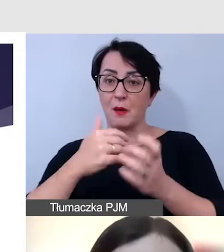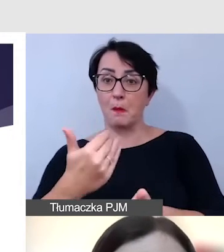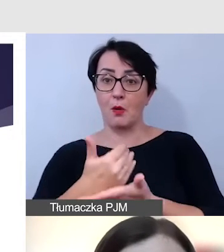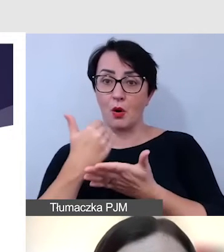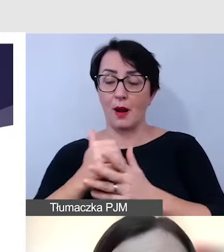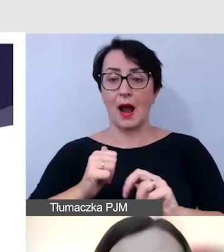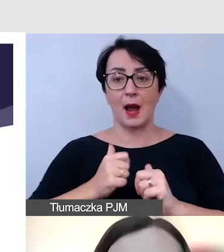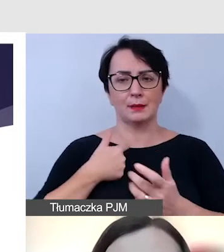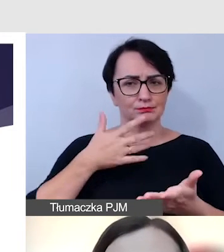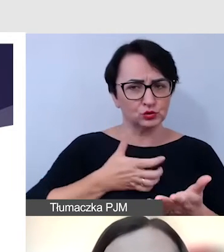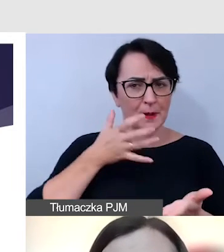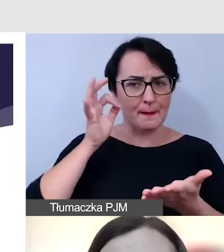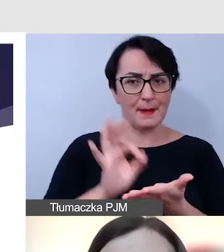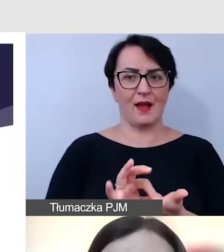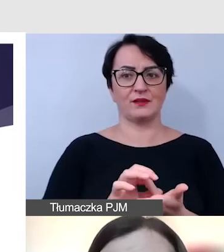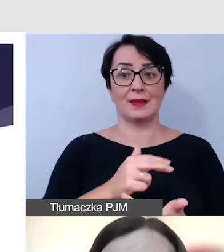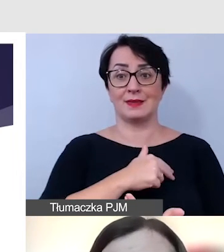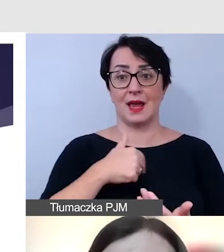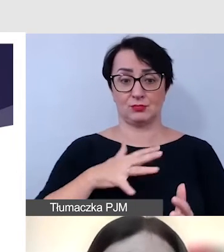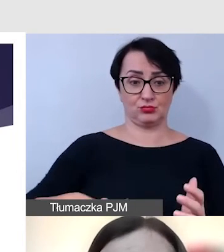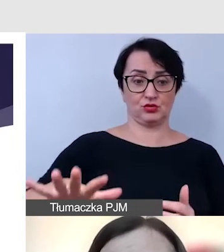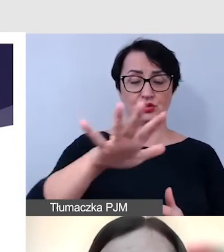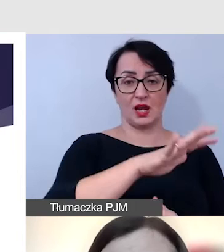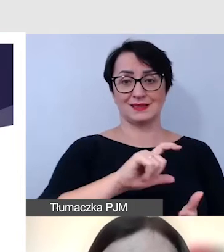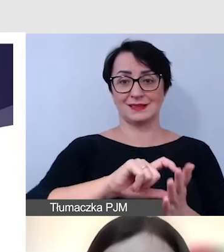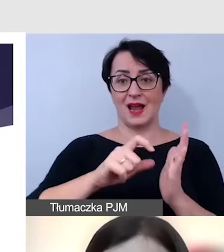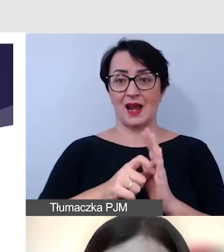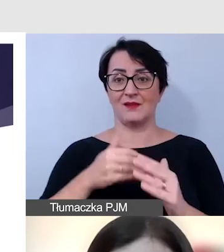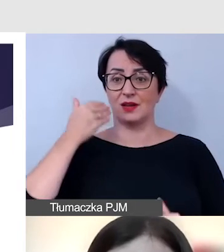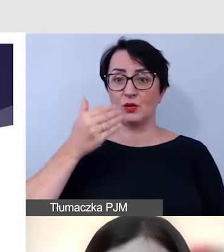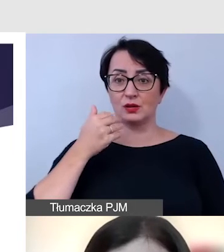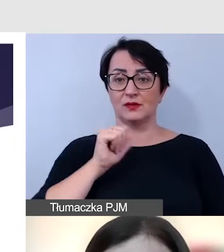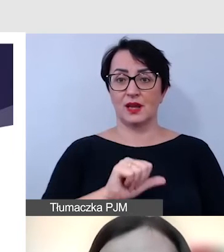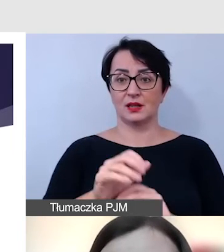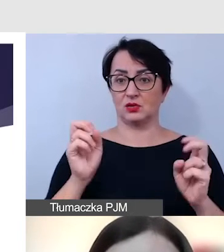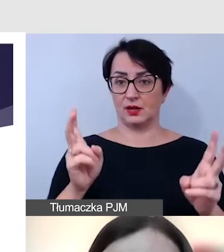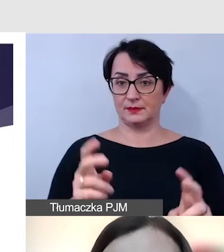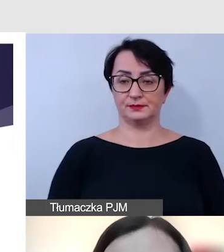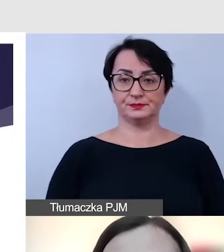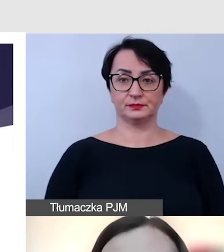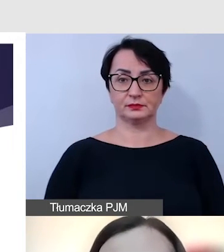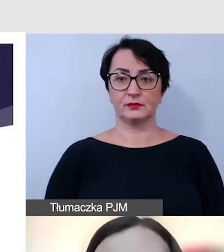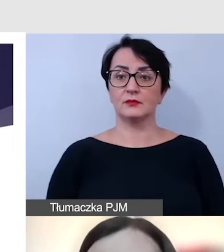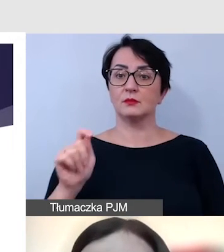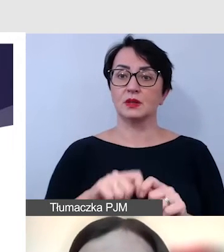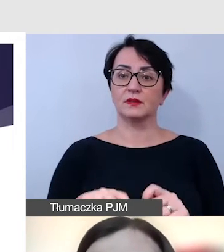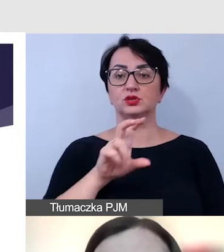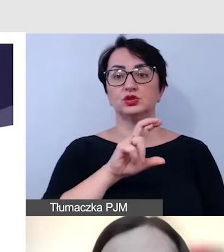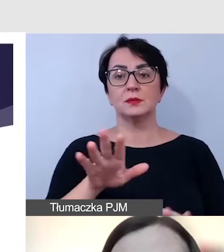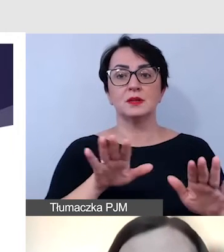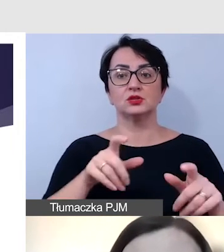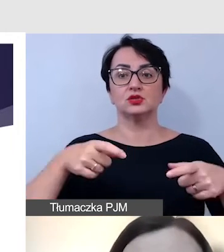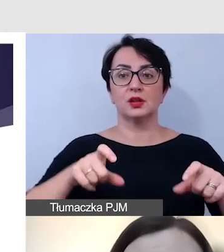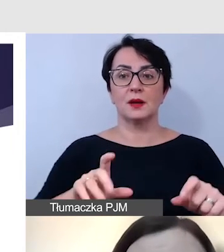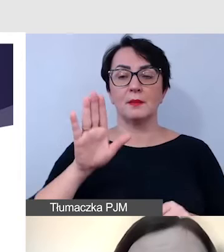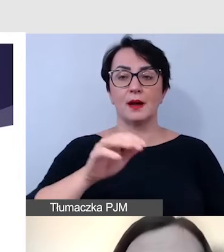być pewnym, że nasza przestrzeń, nasza sala wykładowa jest okej. Sprawdzamy, czy miejsca siedzące mają